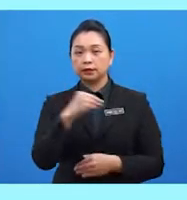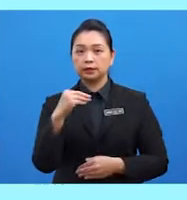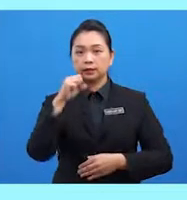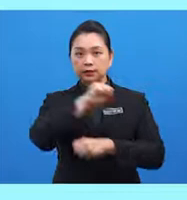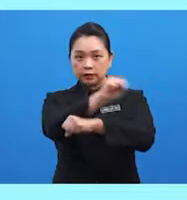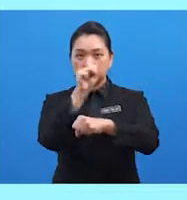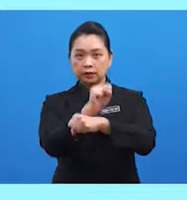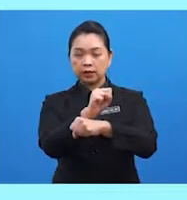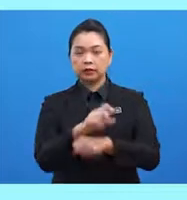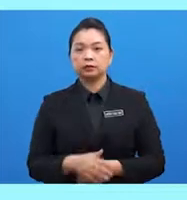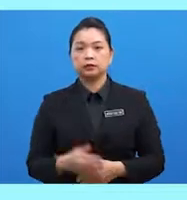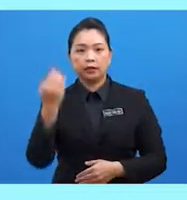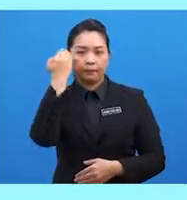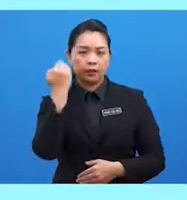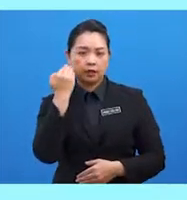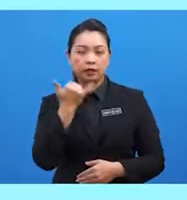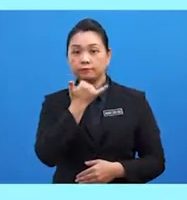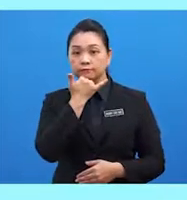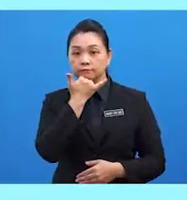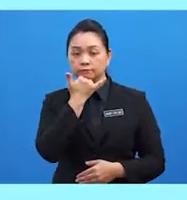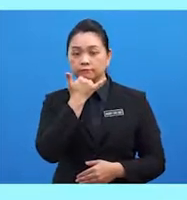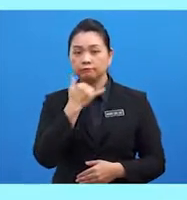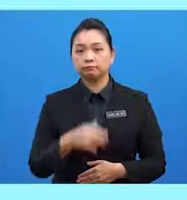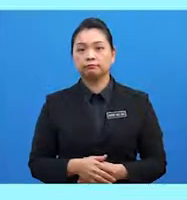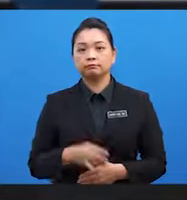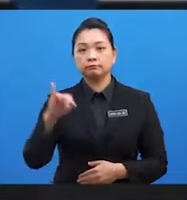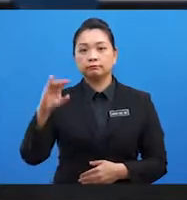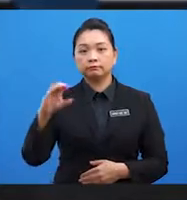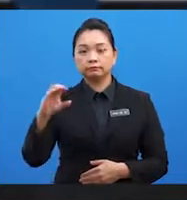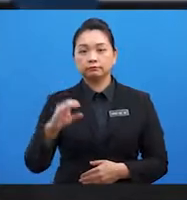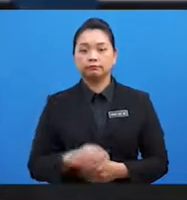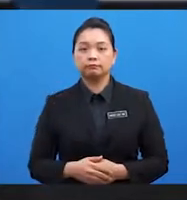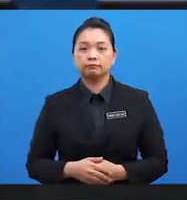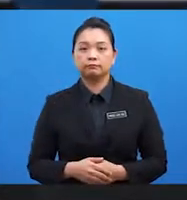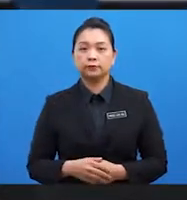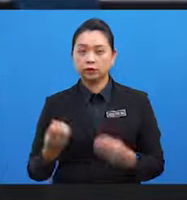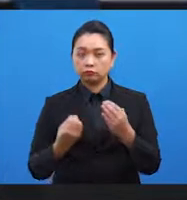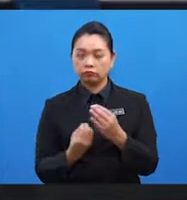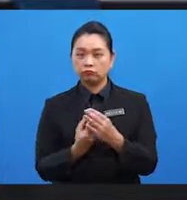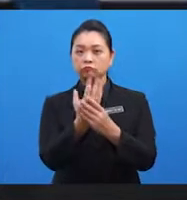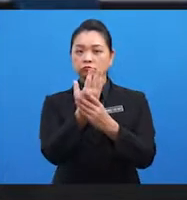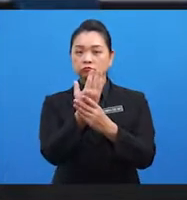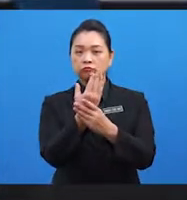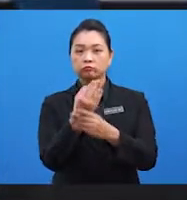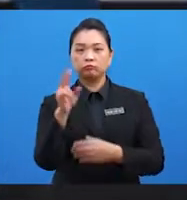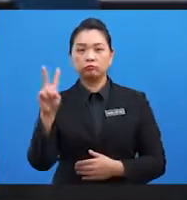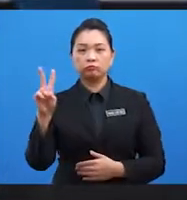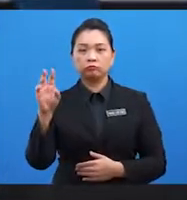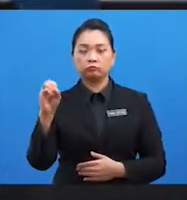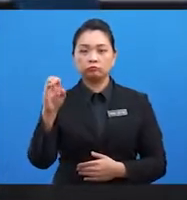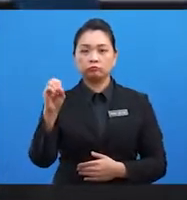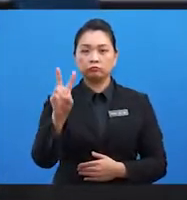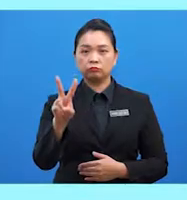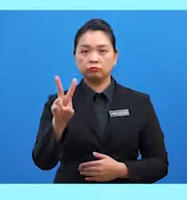Mahkamah Jenayah Antarabangsa ICC. ICC ditubuhkan pada tahun 2002